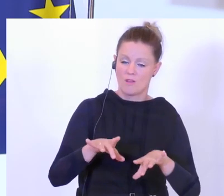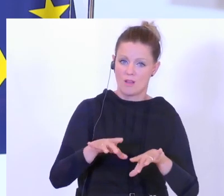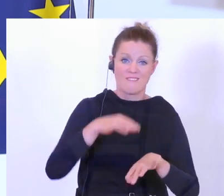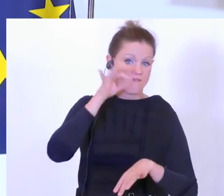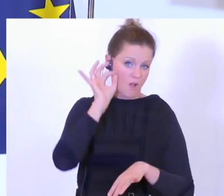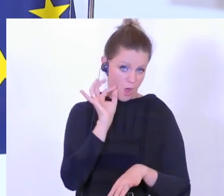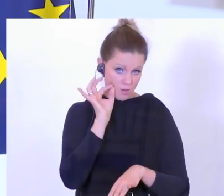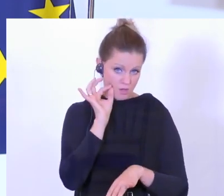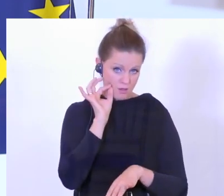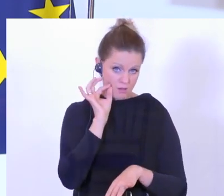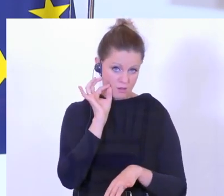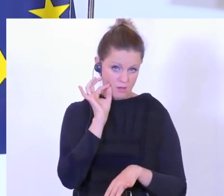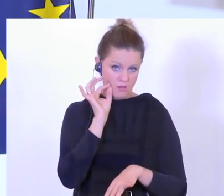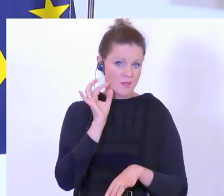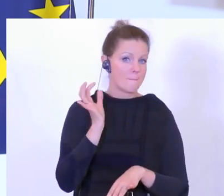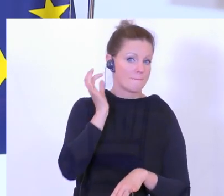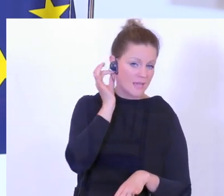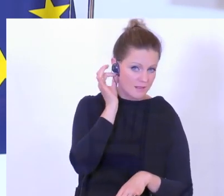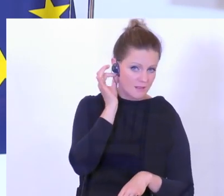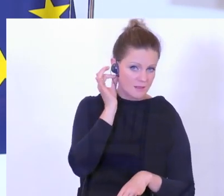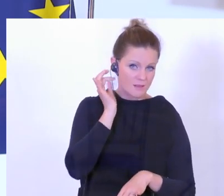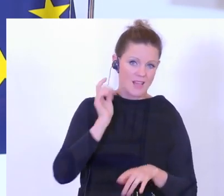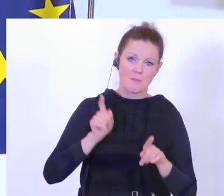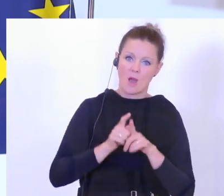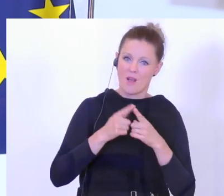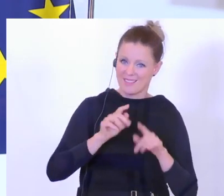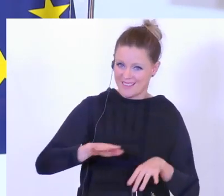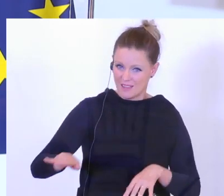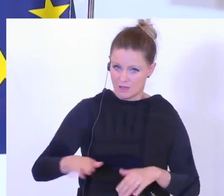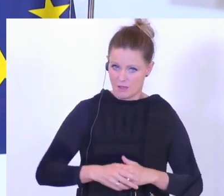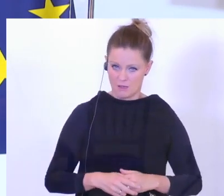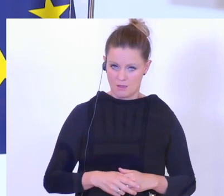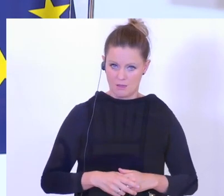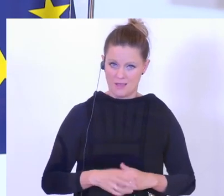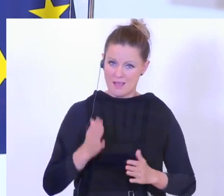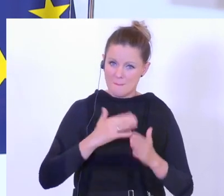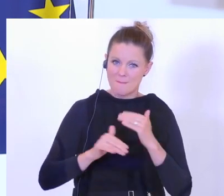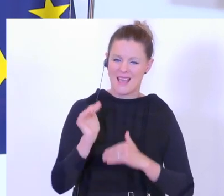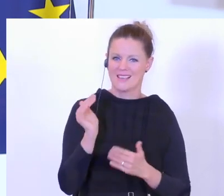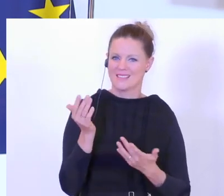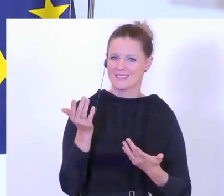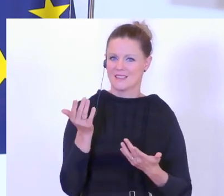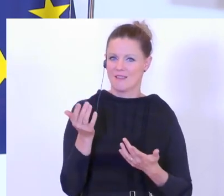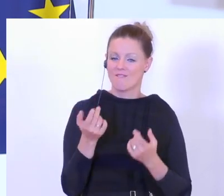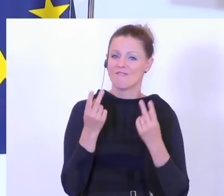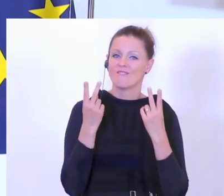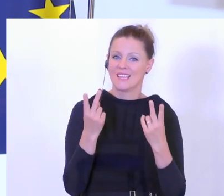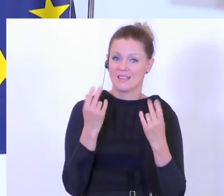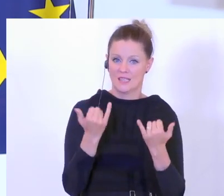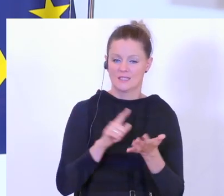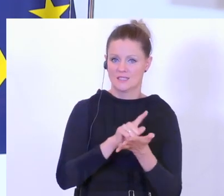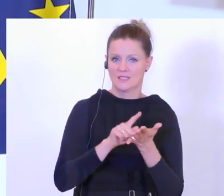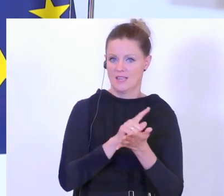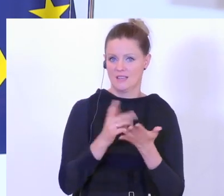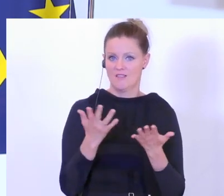weiblichen Opfer, für die Frauen, für die Mädchen, aber auch für die Kinder am meisten von Bedeutung ist in dieser Zeit,